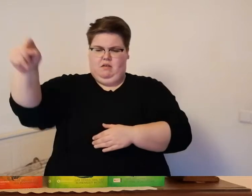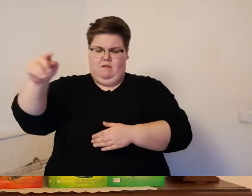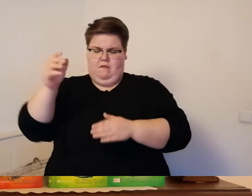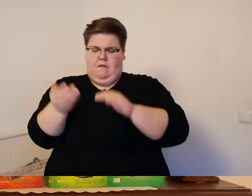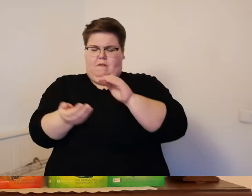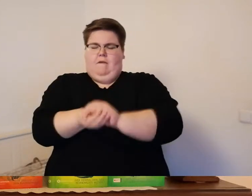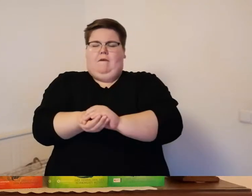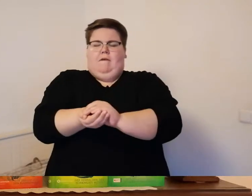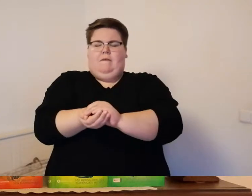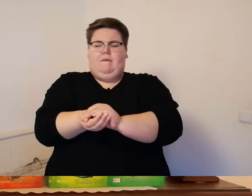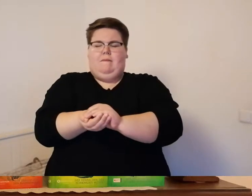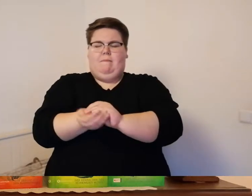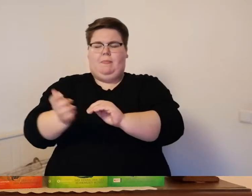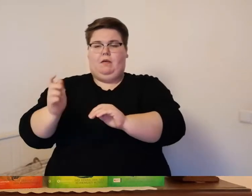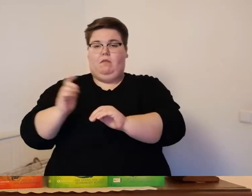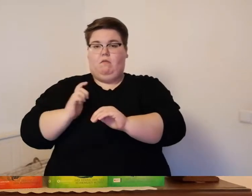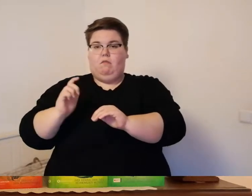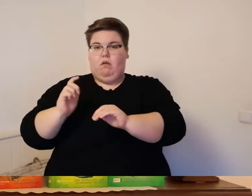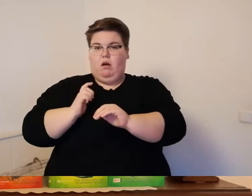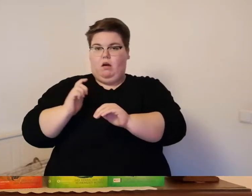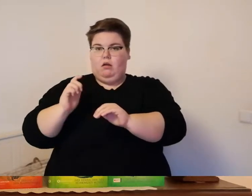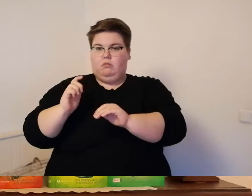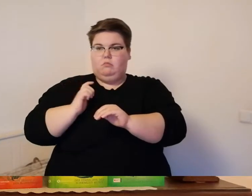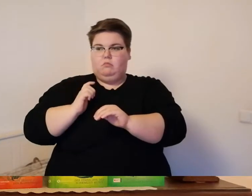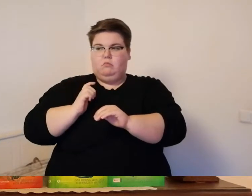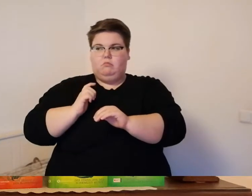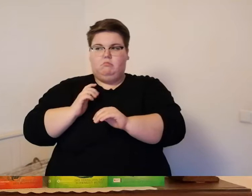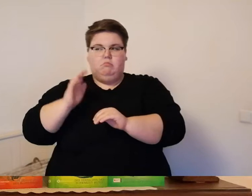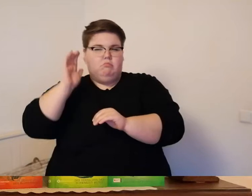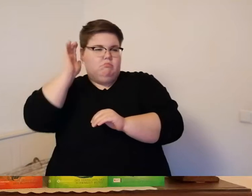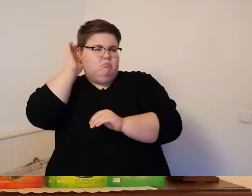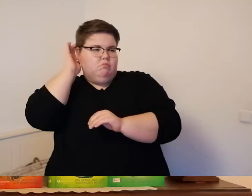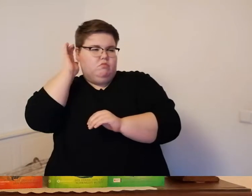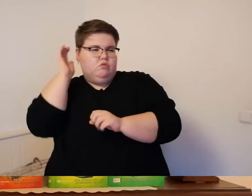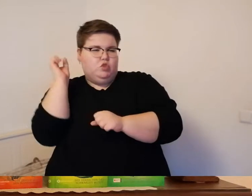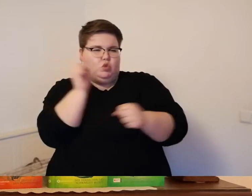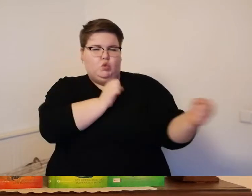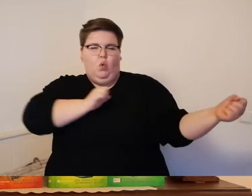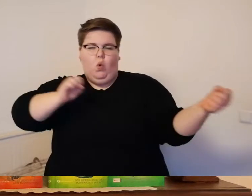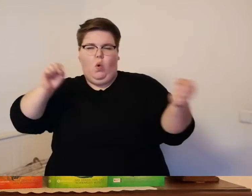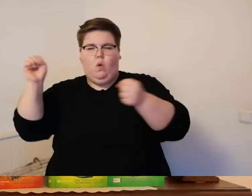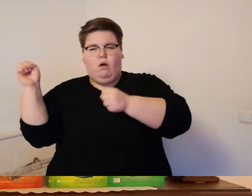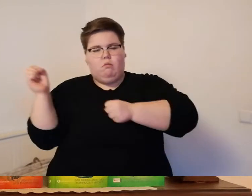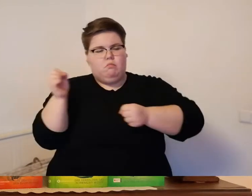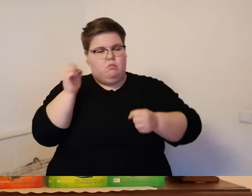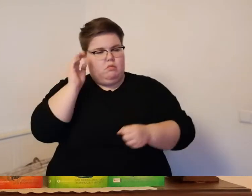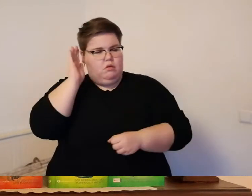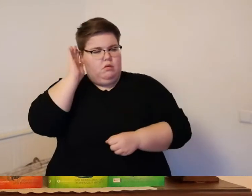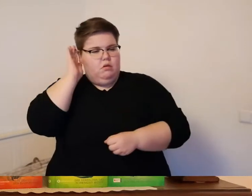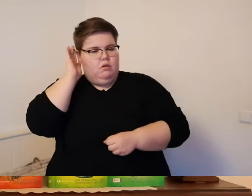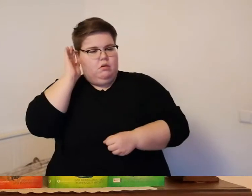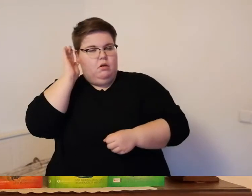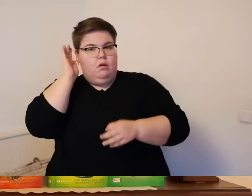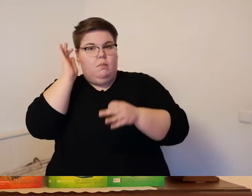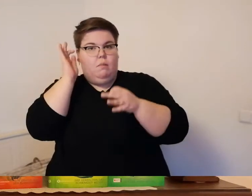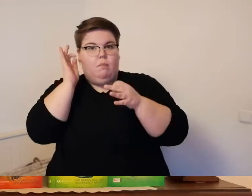was passieren würde doch er hörte nur das rauschen des sturms dann war von einer sekunde auf die andere alles